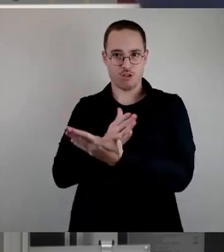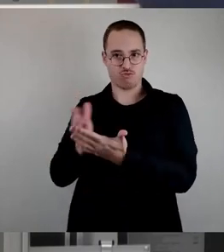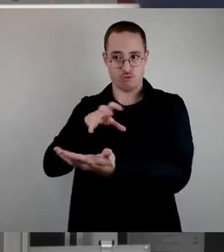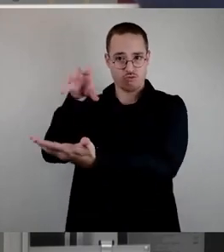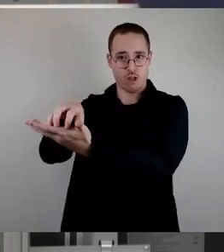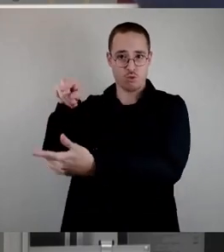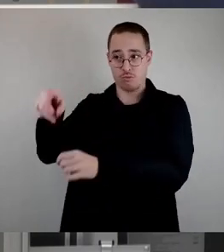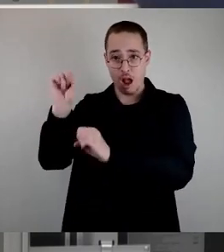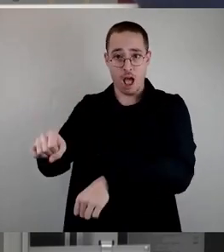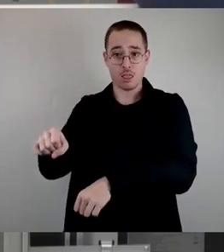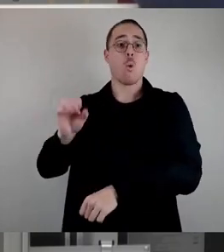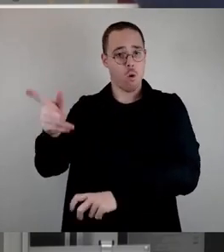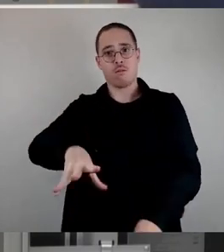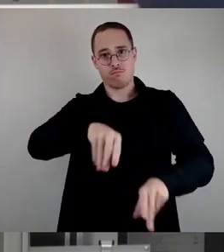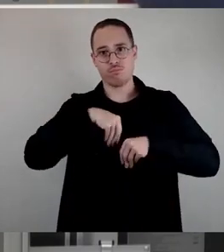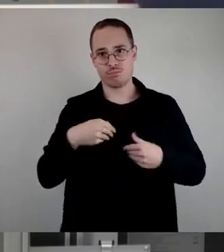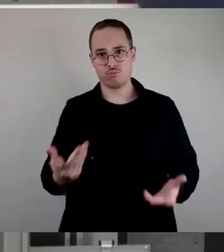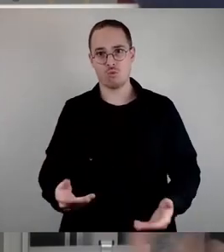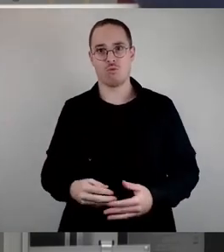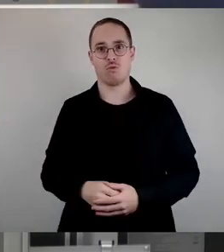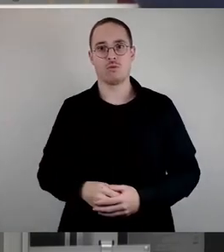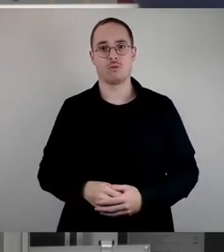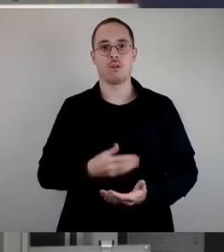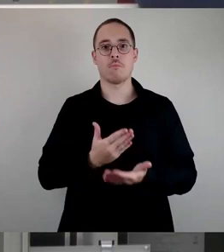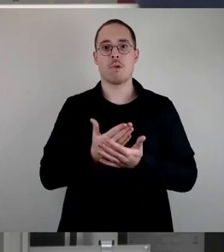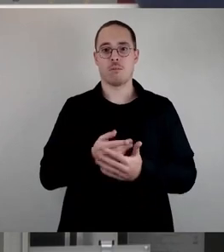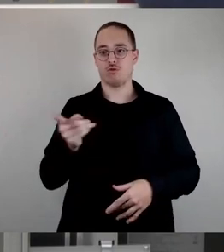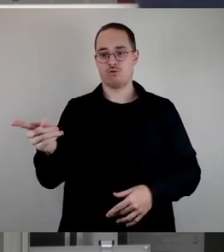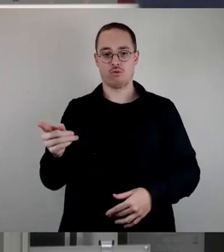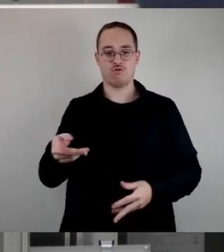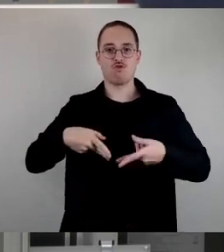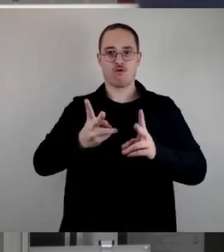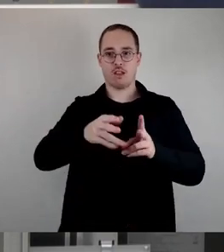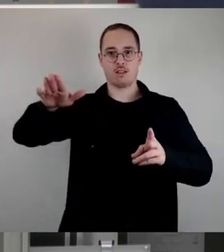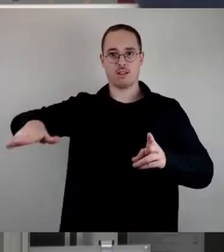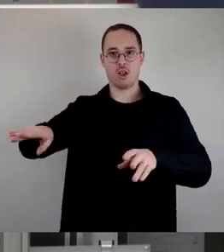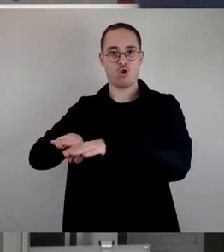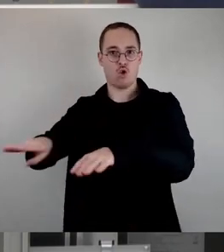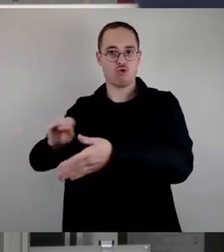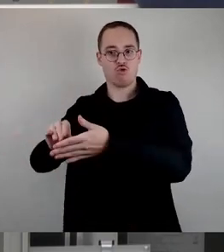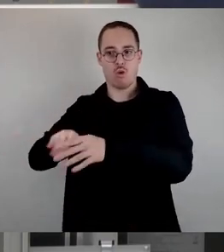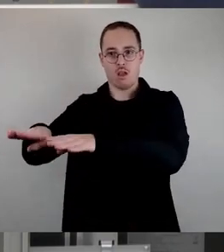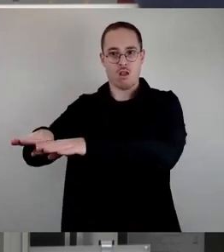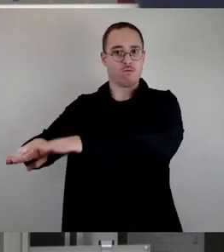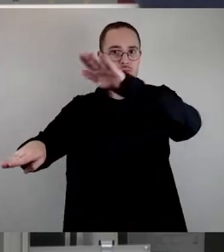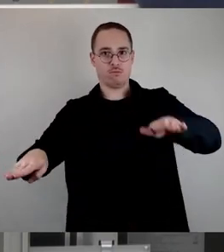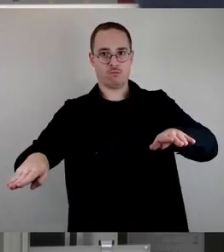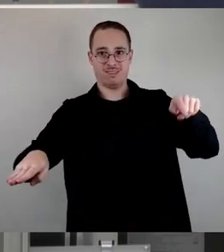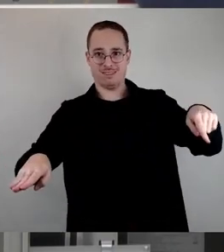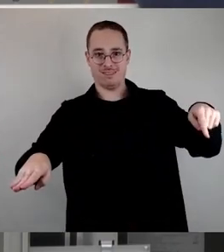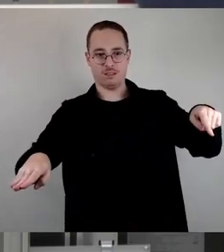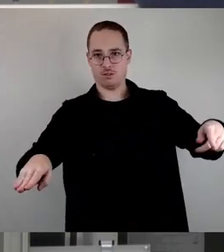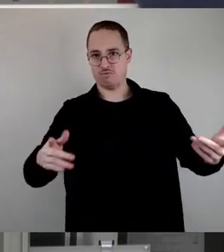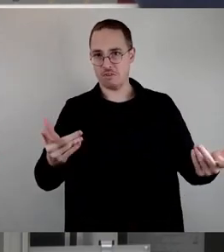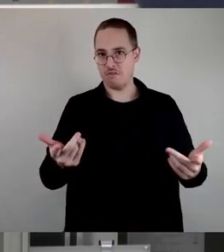in dieser Stadt. Da steht auf der einen Straßenseite die Grundschule und auf der anderen Straßenseite die weiterführende Schule. Auch das wäre potenziell ein Standort, der